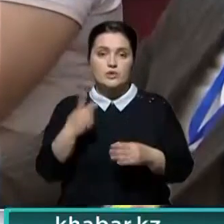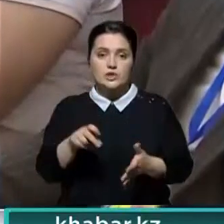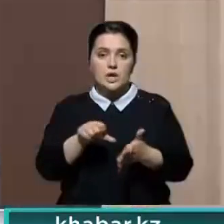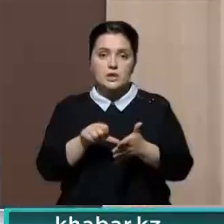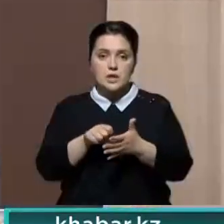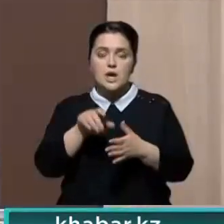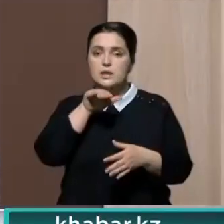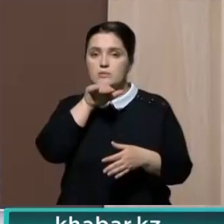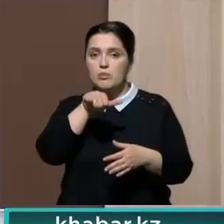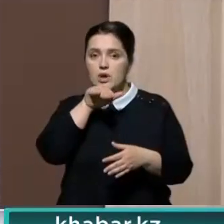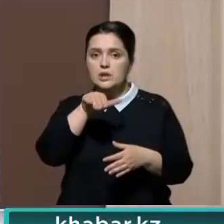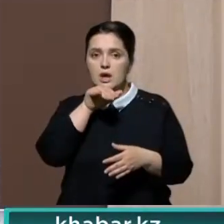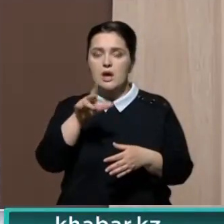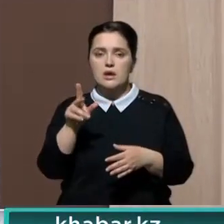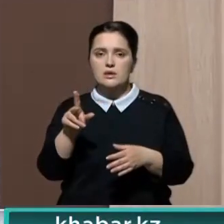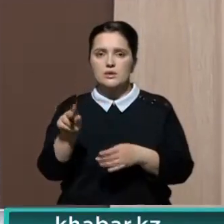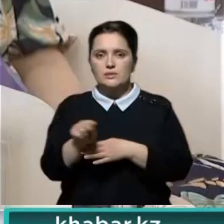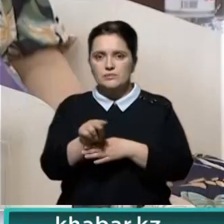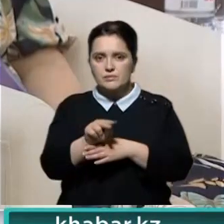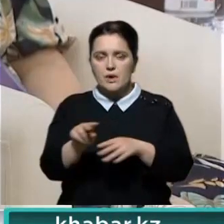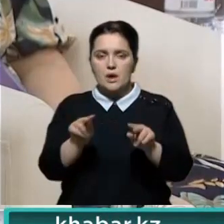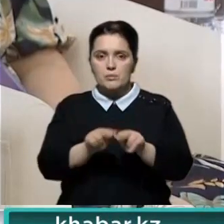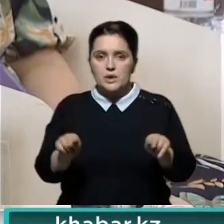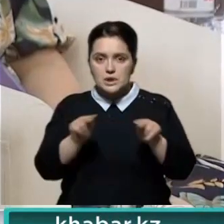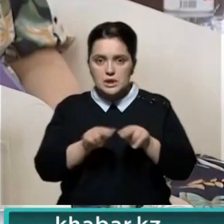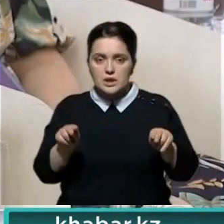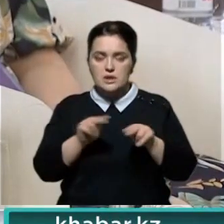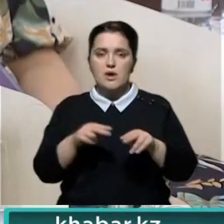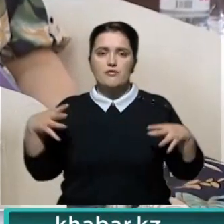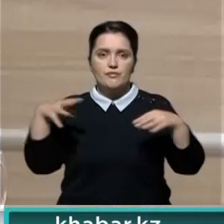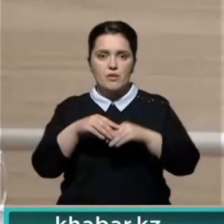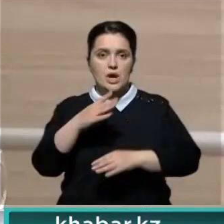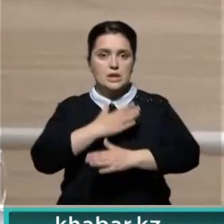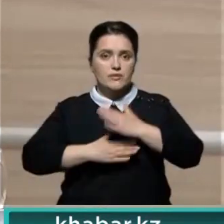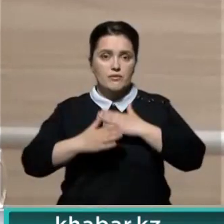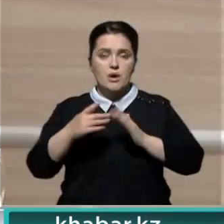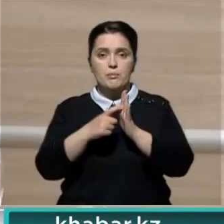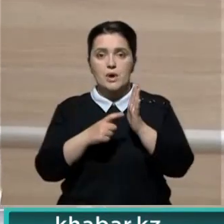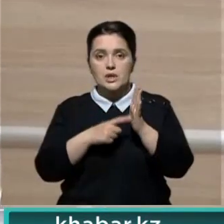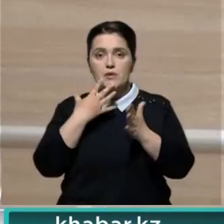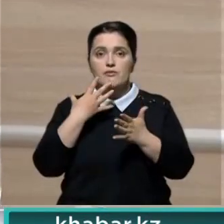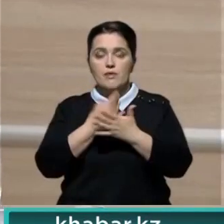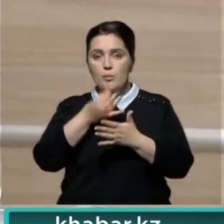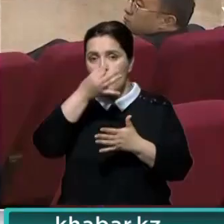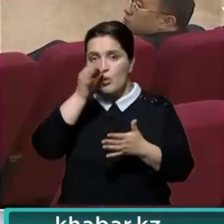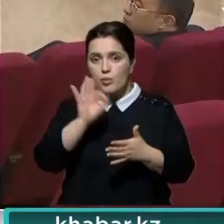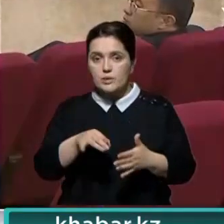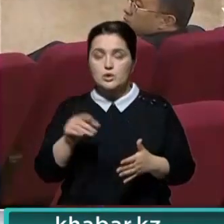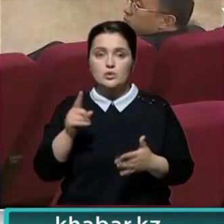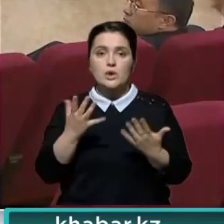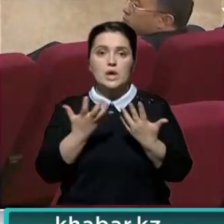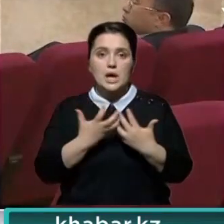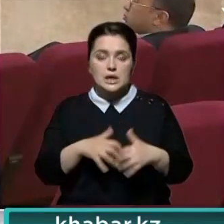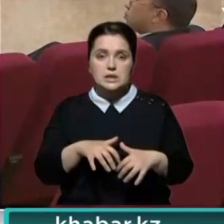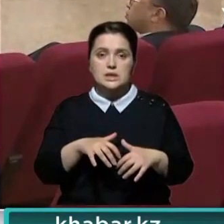участников. Эксперты в сфере клинической педагогики и инклюзивного образования поделились своими кейсами и опытом. Они отметили, что